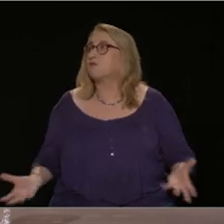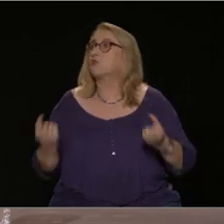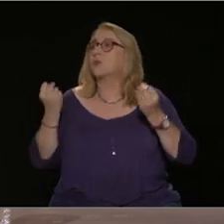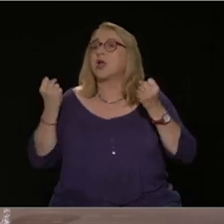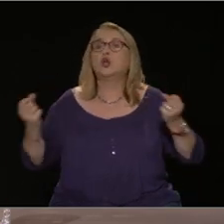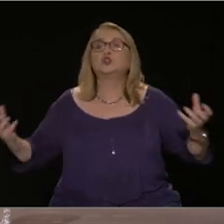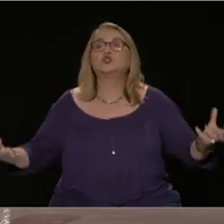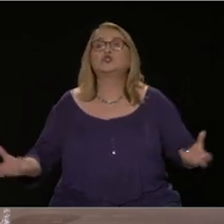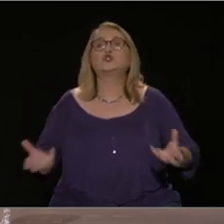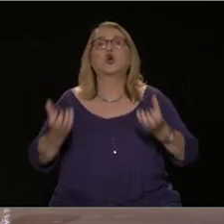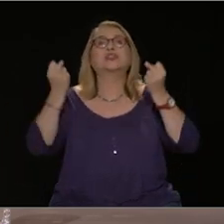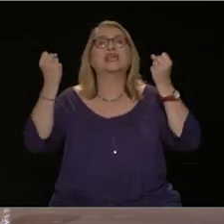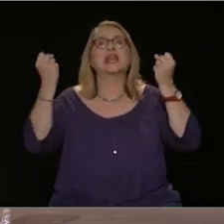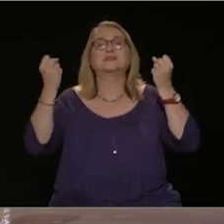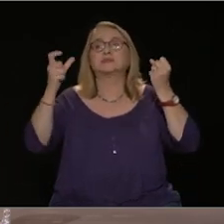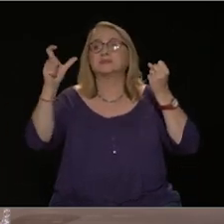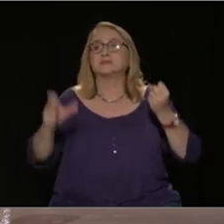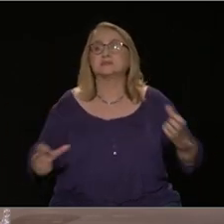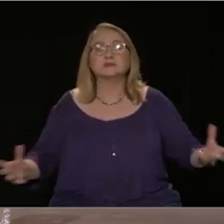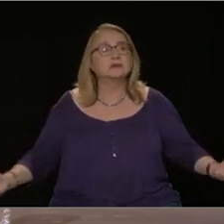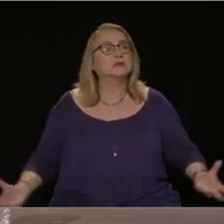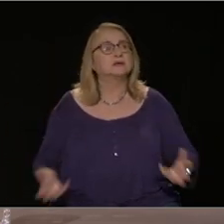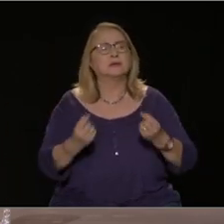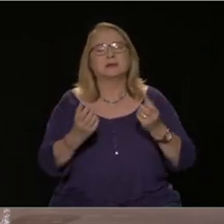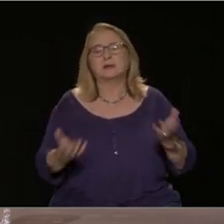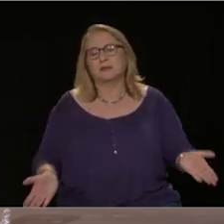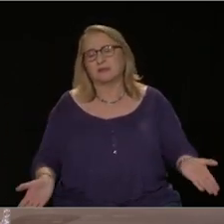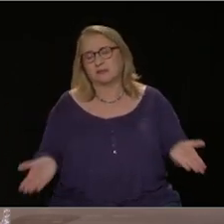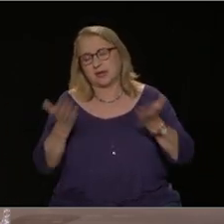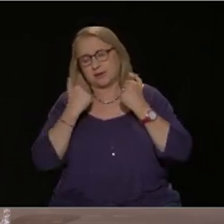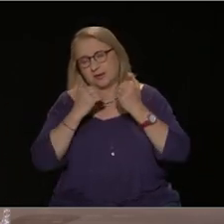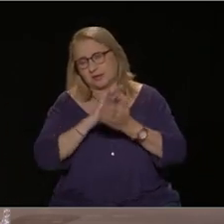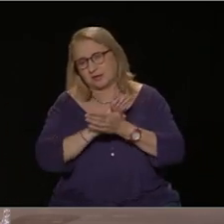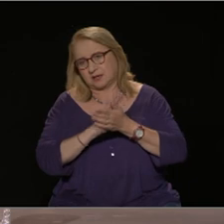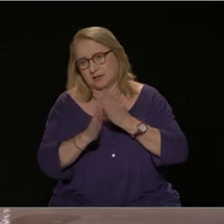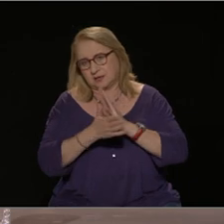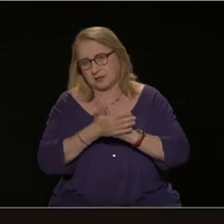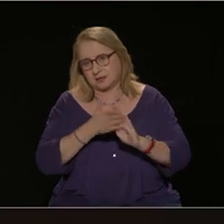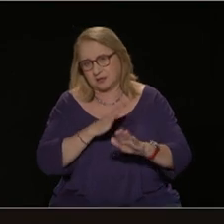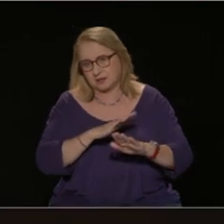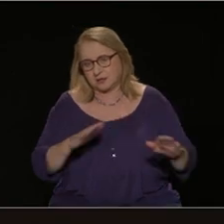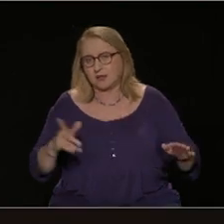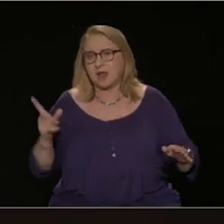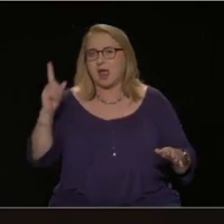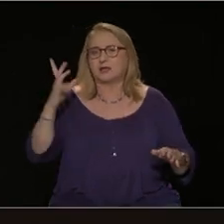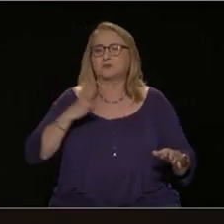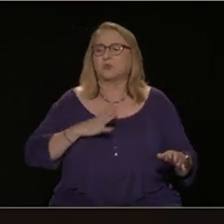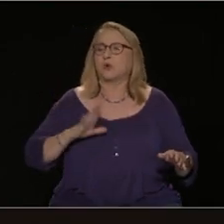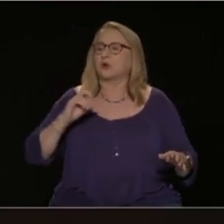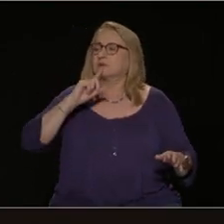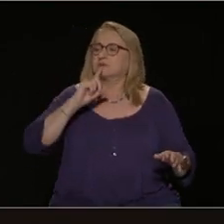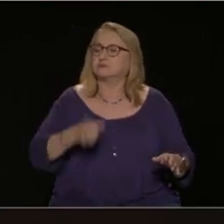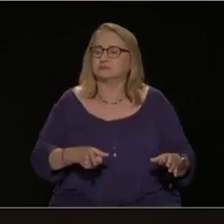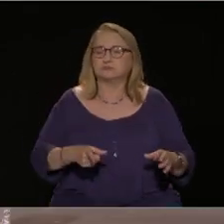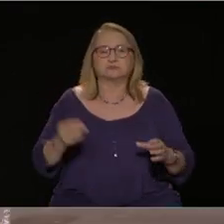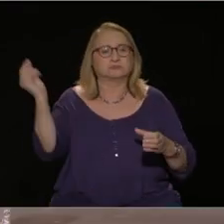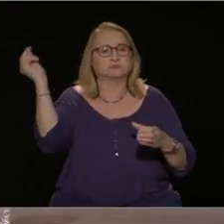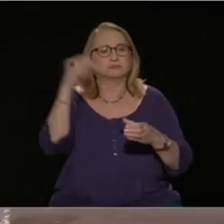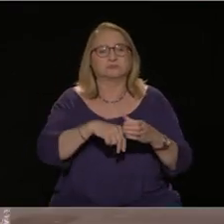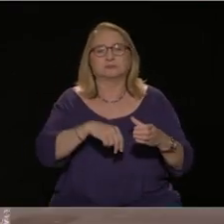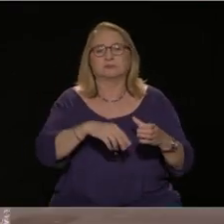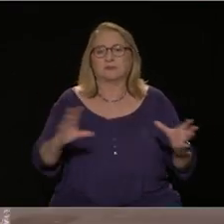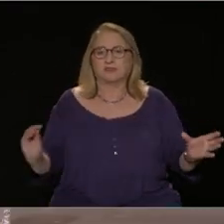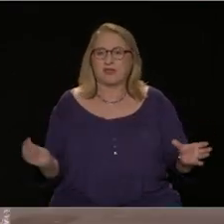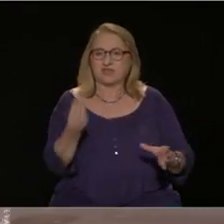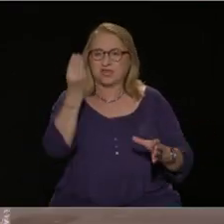καλλιέργεια μιας αυταπάτης, ότι μπορεί να επιβληθεί απλά στις κάλπες. Όπως και γενικότερα όλο αυτό το ζωφερό καθεστώς το οποίο